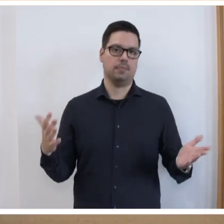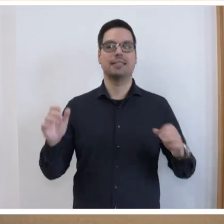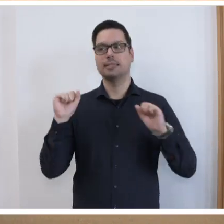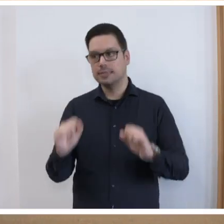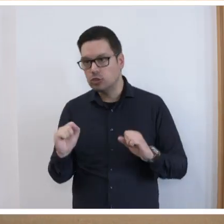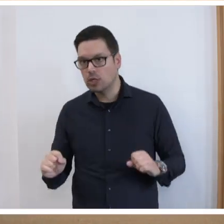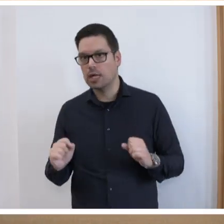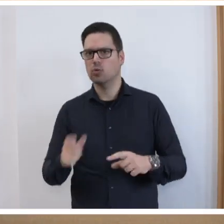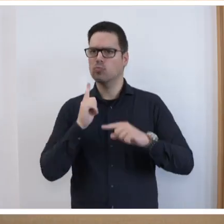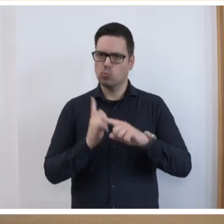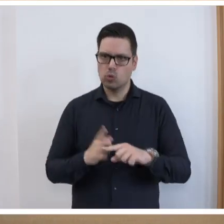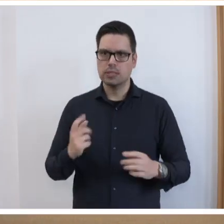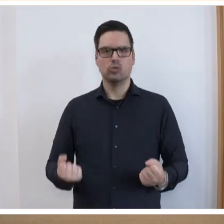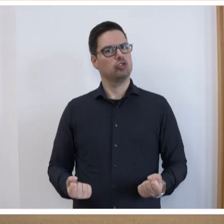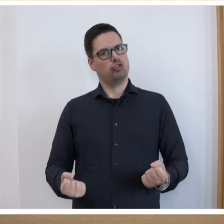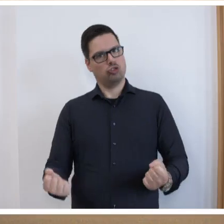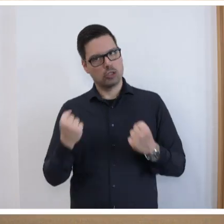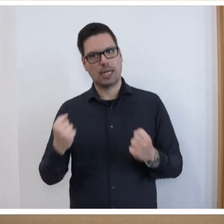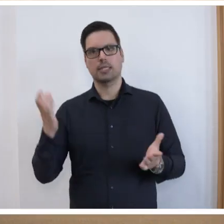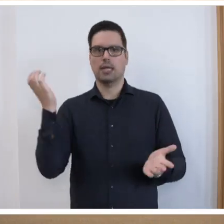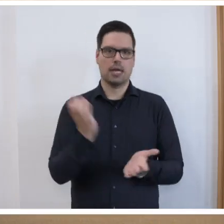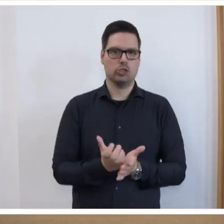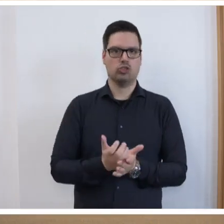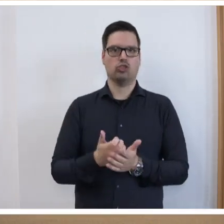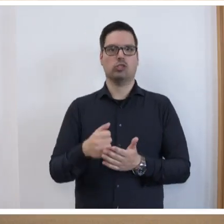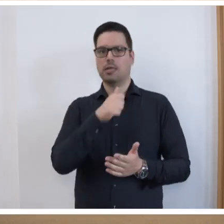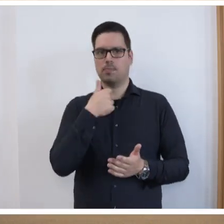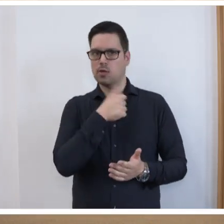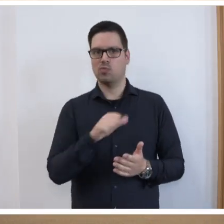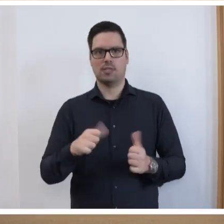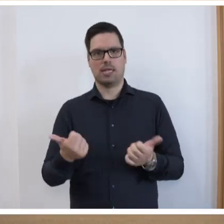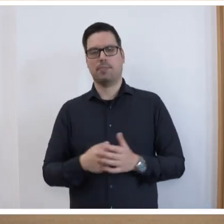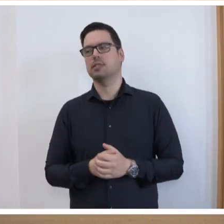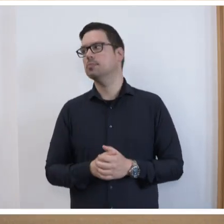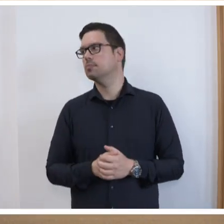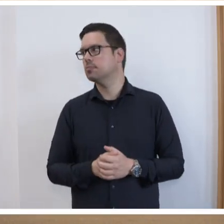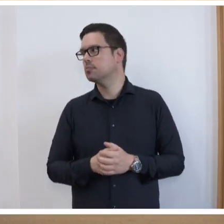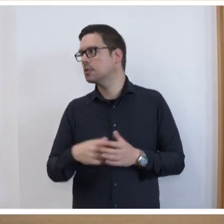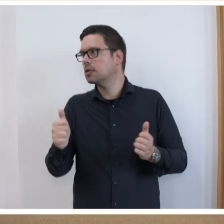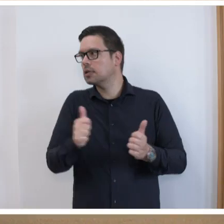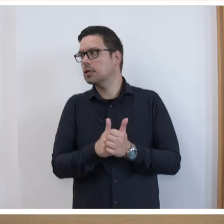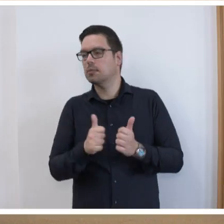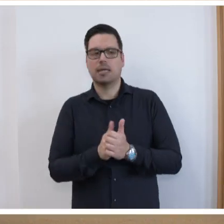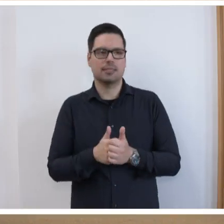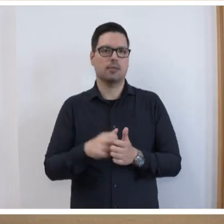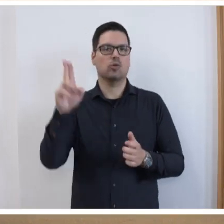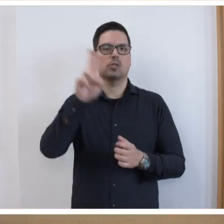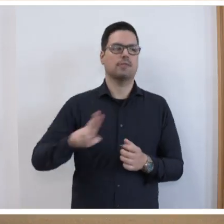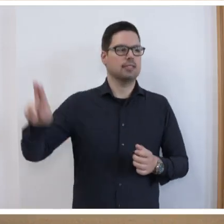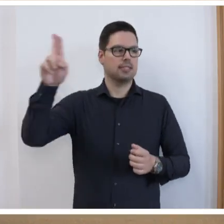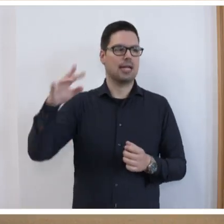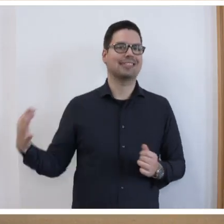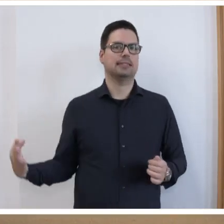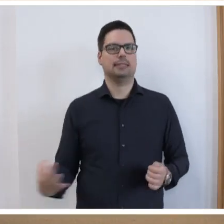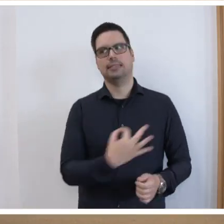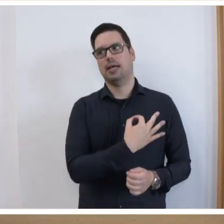und Zuversicht stärken den Einstieg ins Berufsleben. Auch haben wir gemeinsam mit der Universität des Saarlandes die